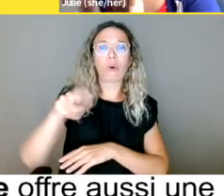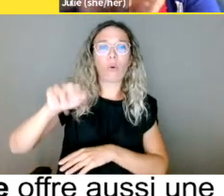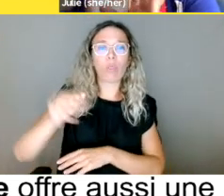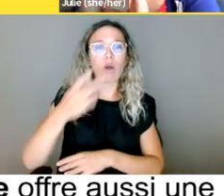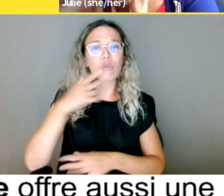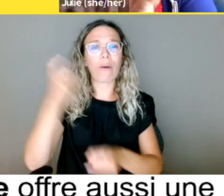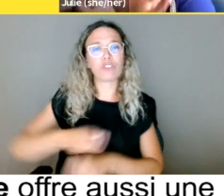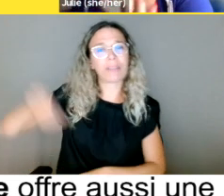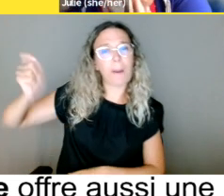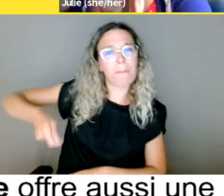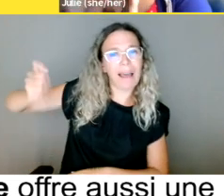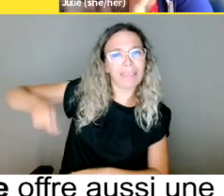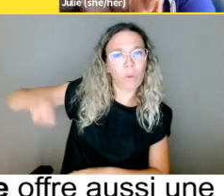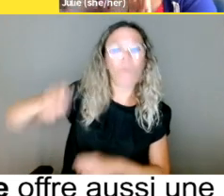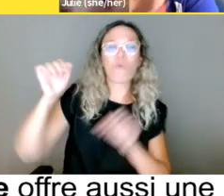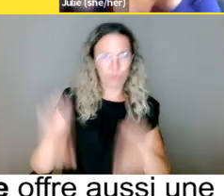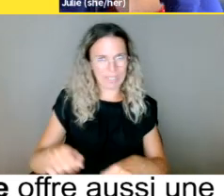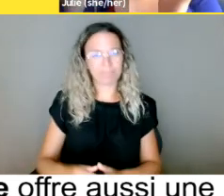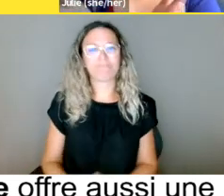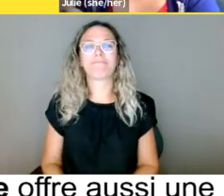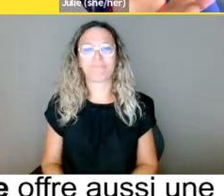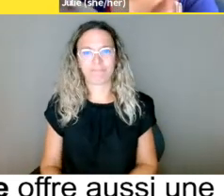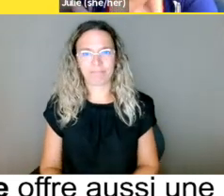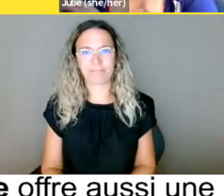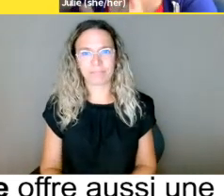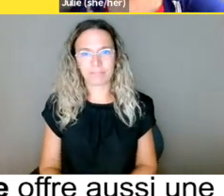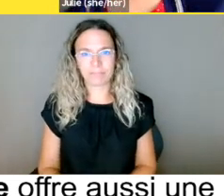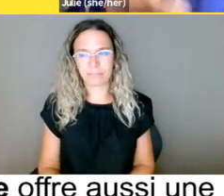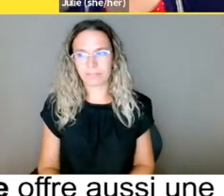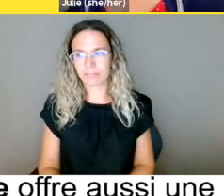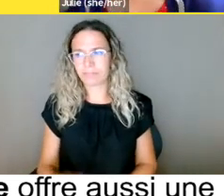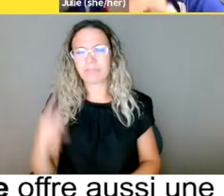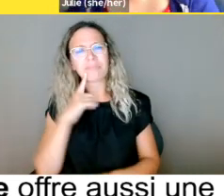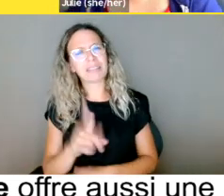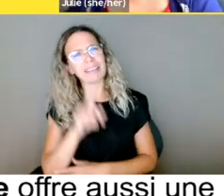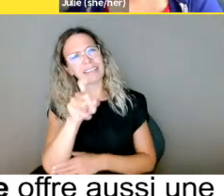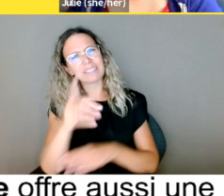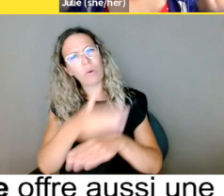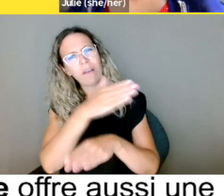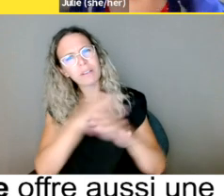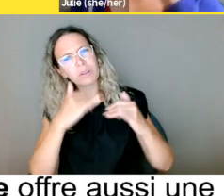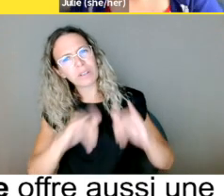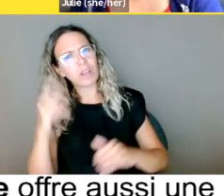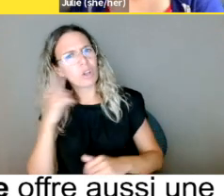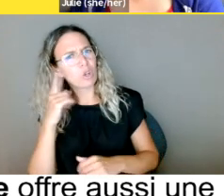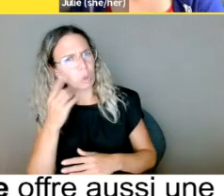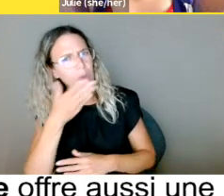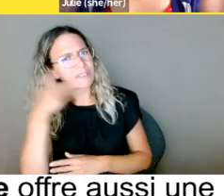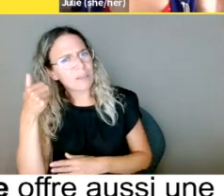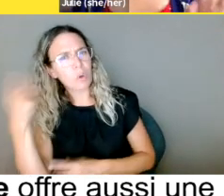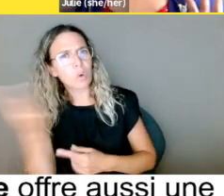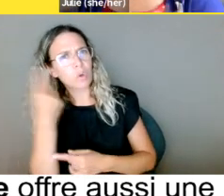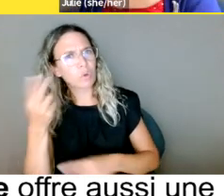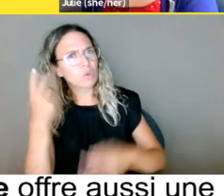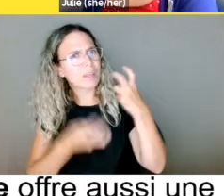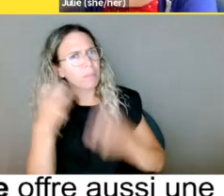consommateur ne s'applique pas. Mais en tant que monsieur et madame, tout le monde qui s'en va chez Rona s'acheter un marteau, oui,